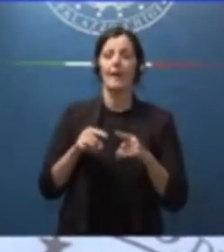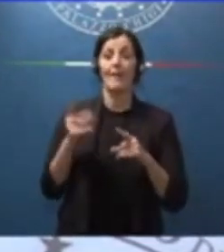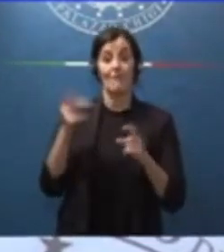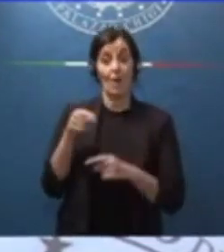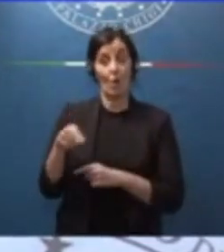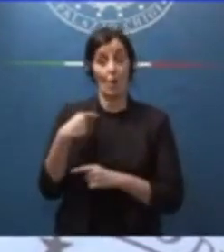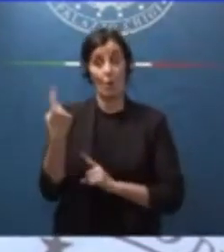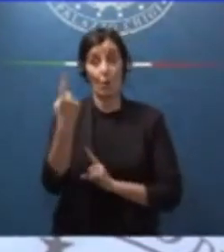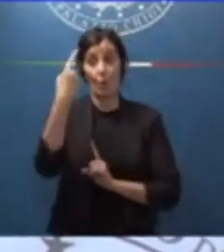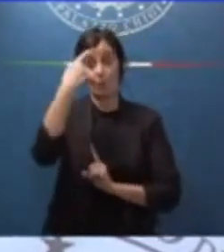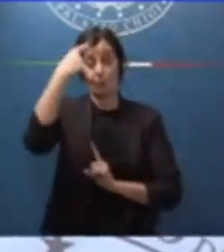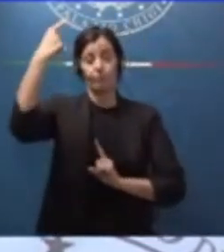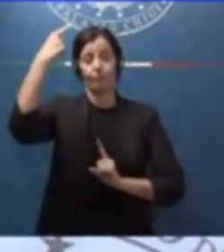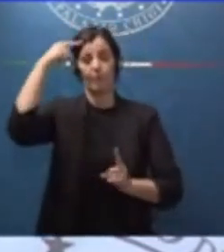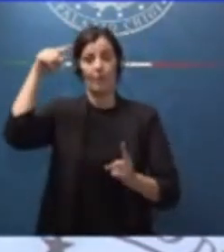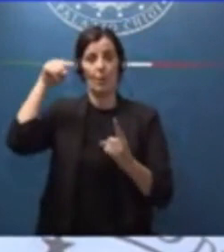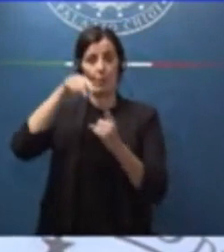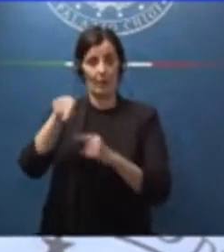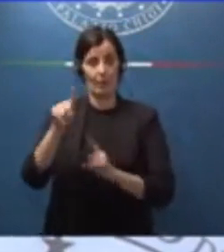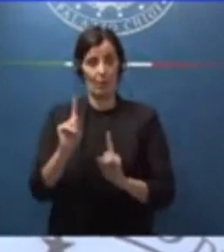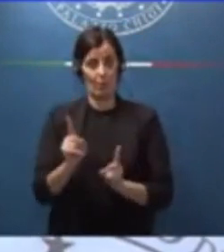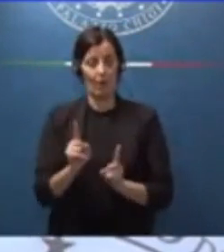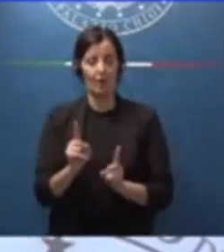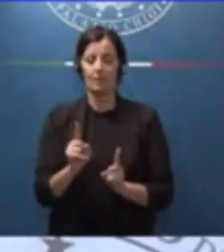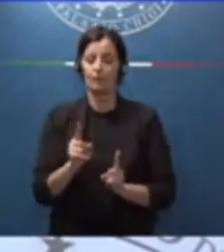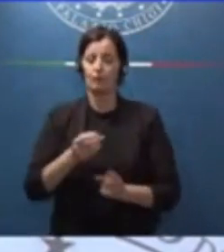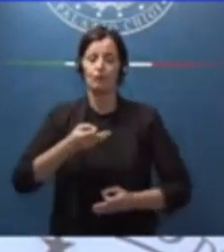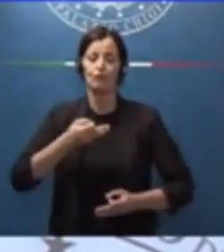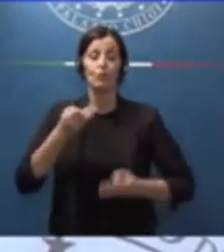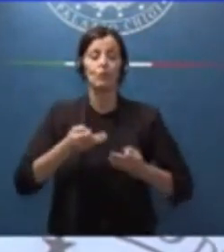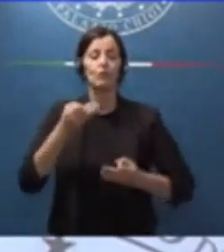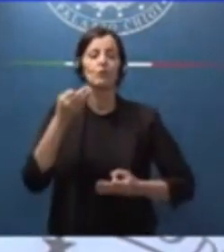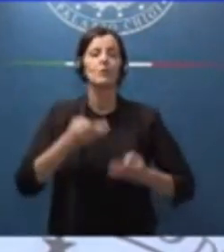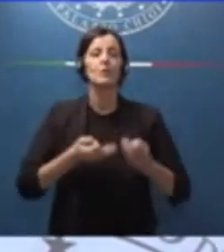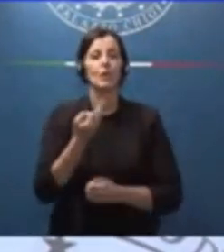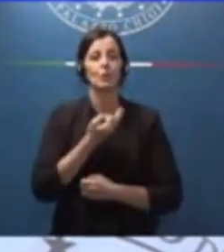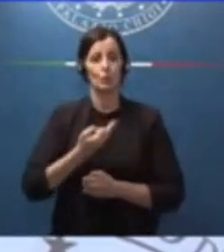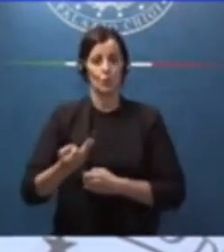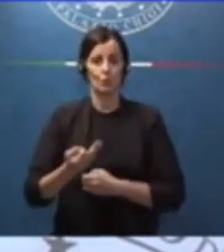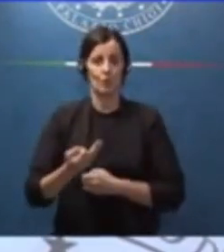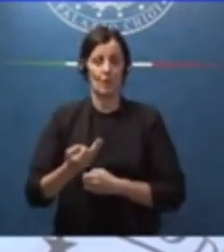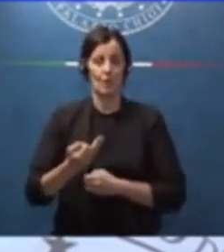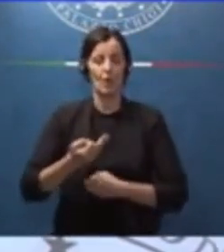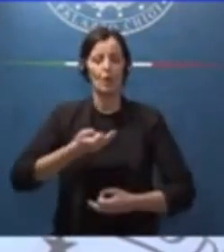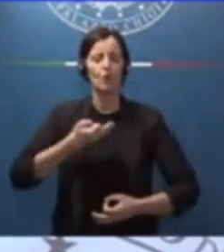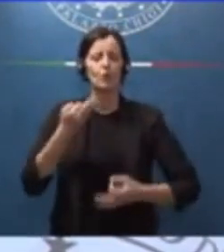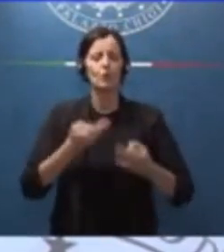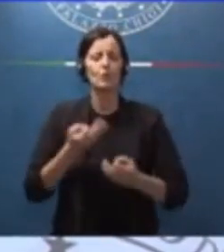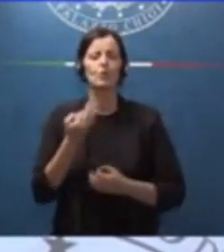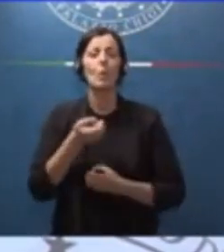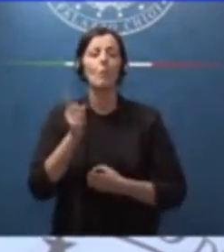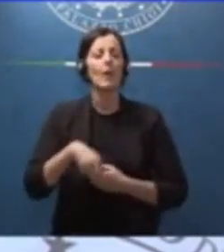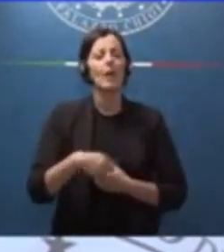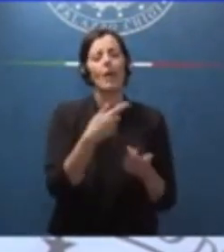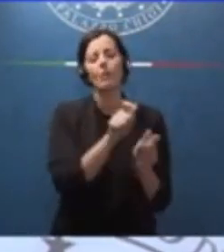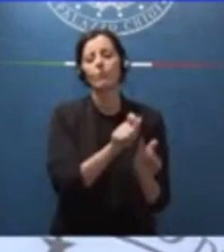era la giustizia giusta per ogni cittadino